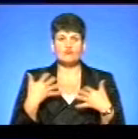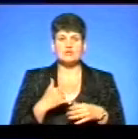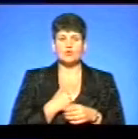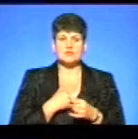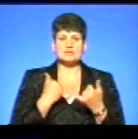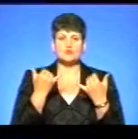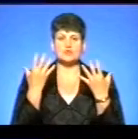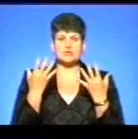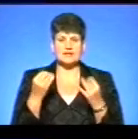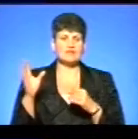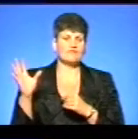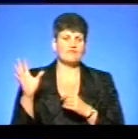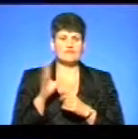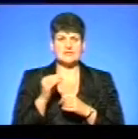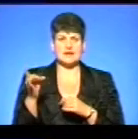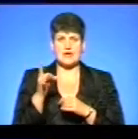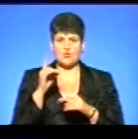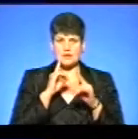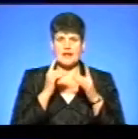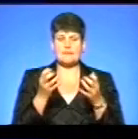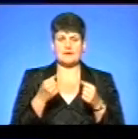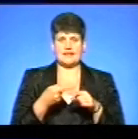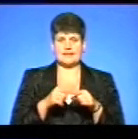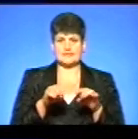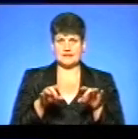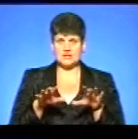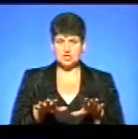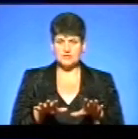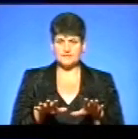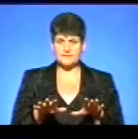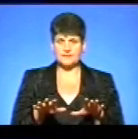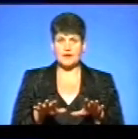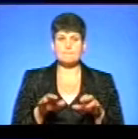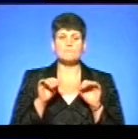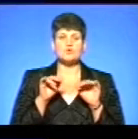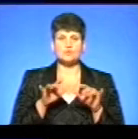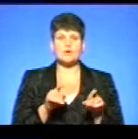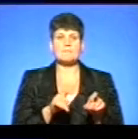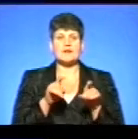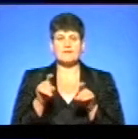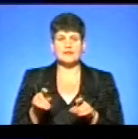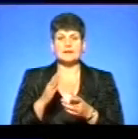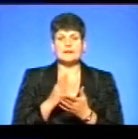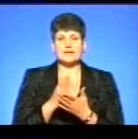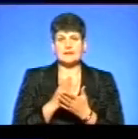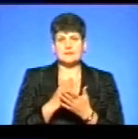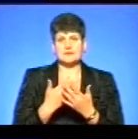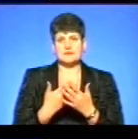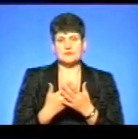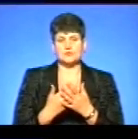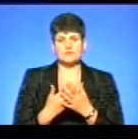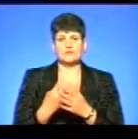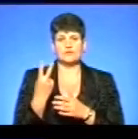майже всі районні ради прийняли таке рішення. Але процедура переведення, вона вкладає від двох